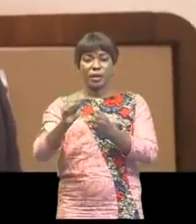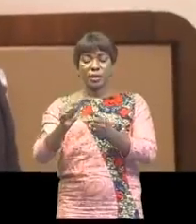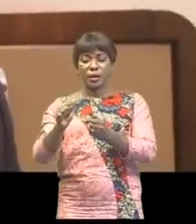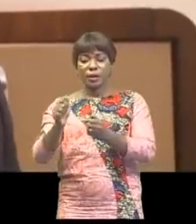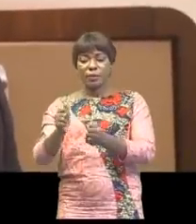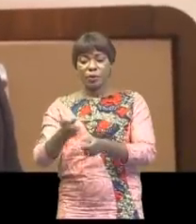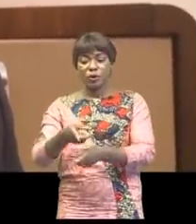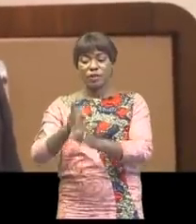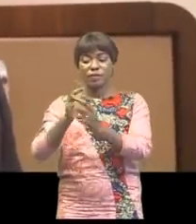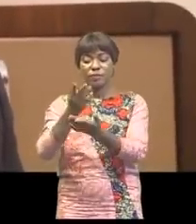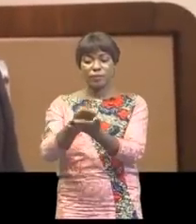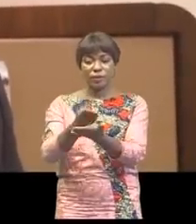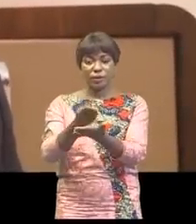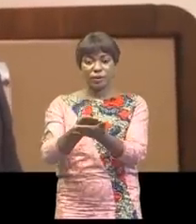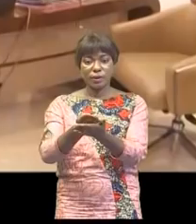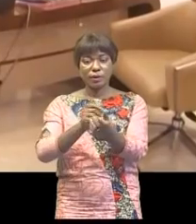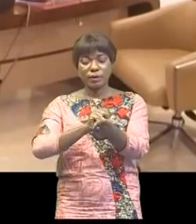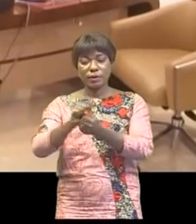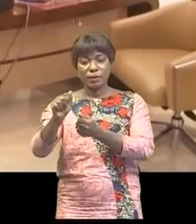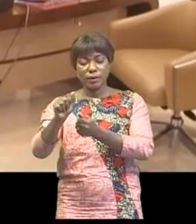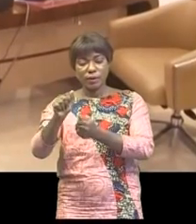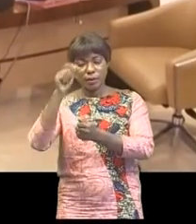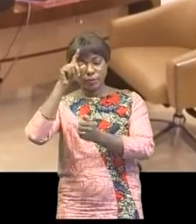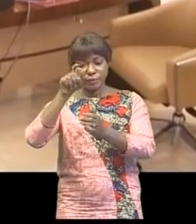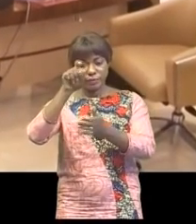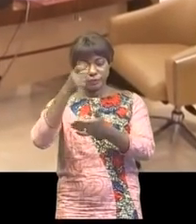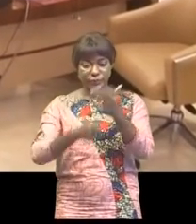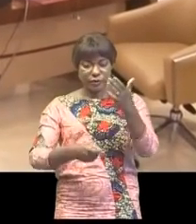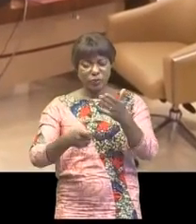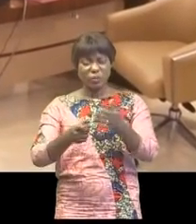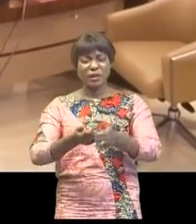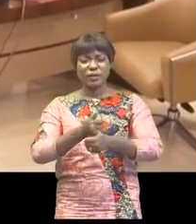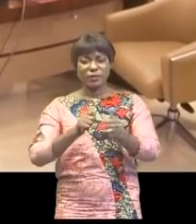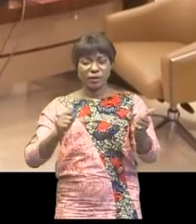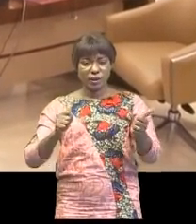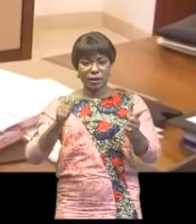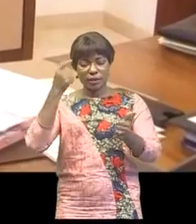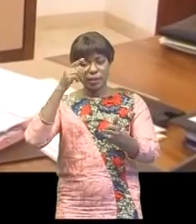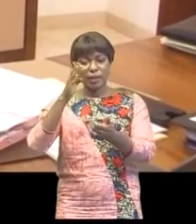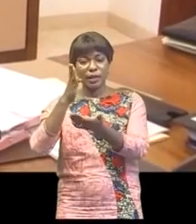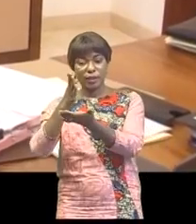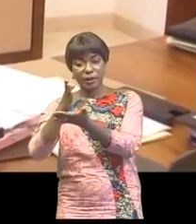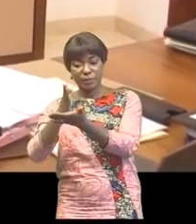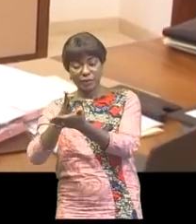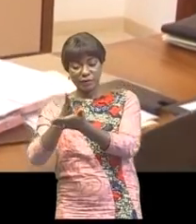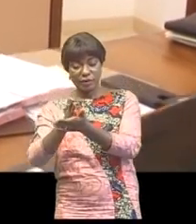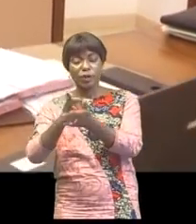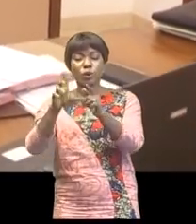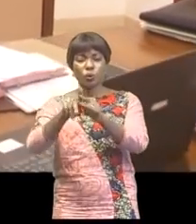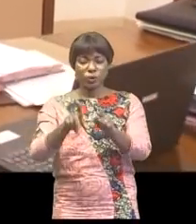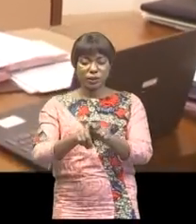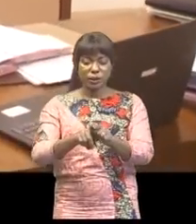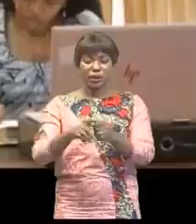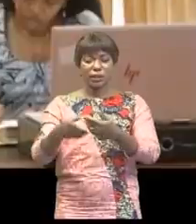a concedé par l'autorité de régulation de la sous-traitance dans les secteurs privés sur son prélèvement qui